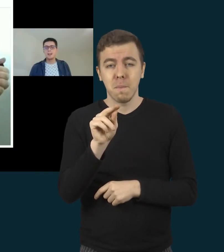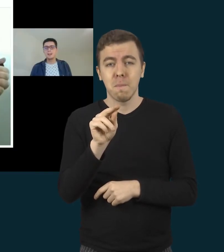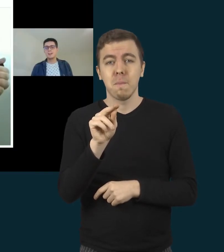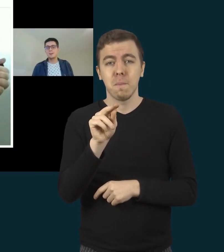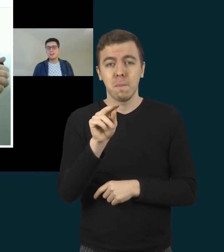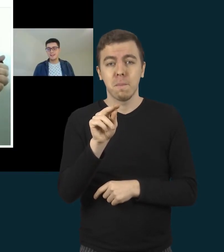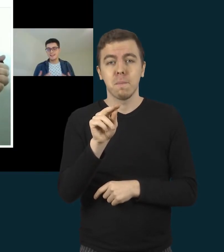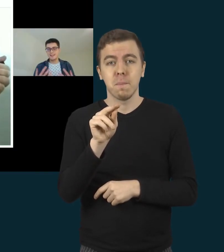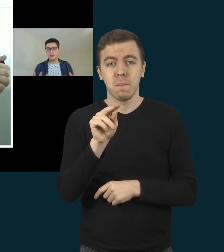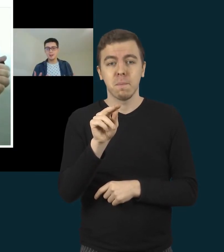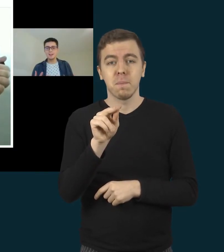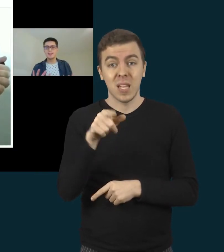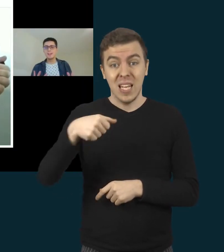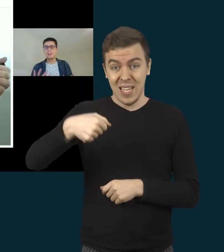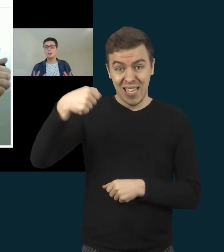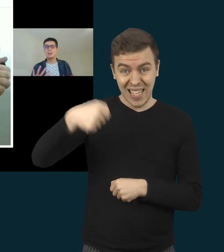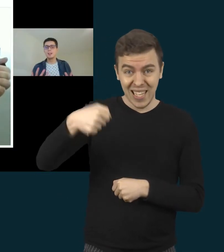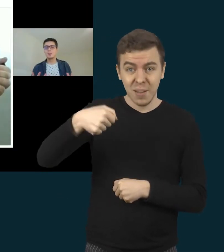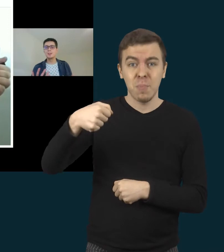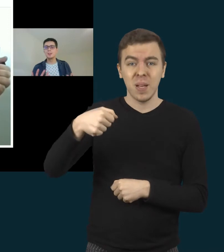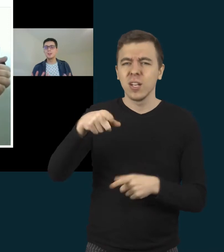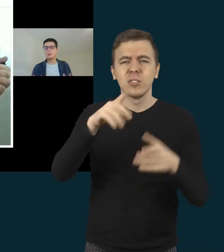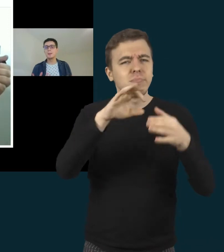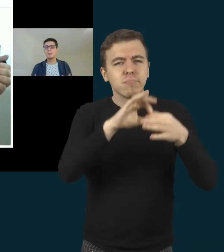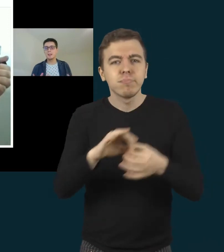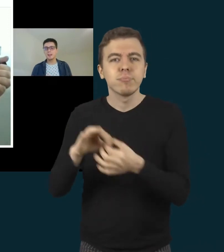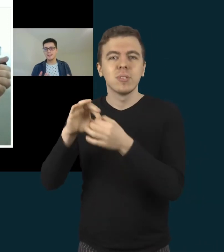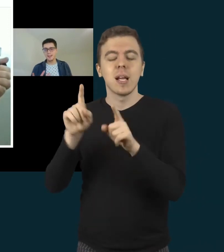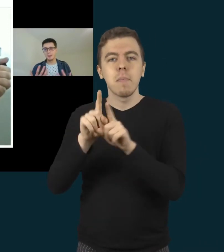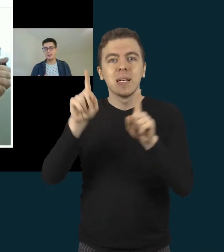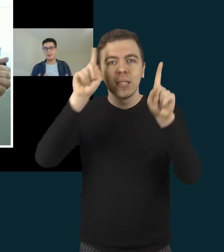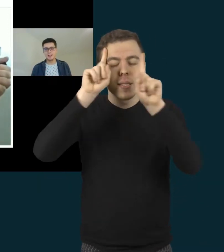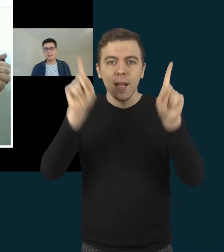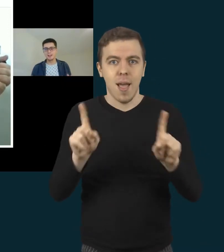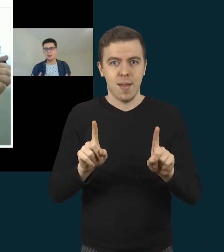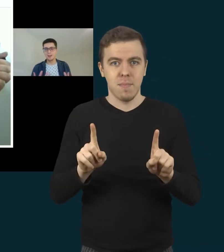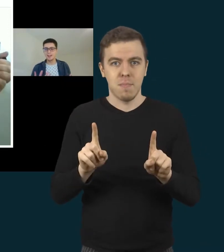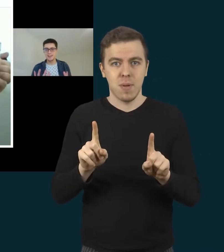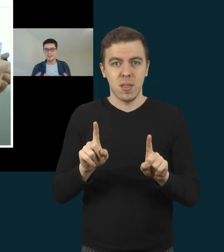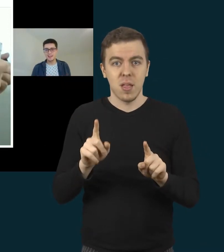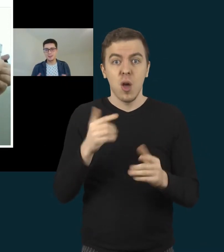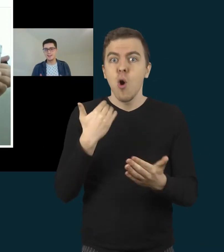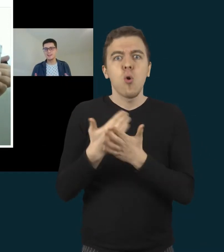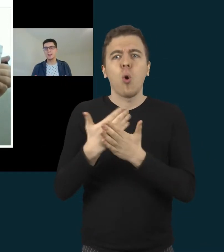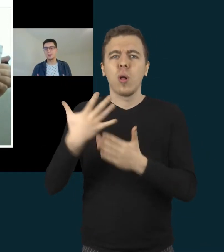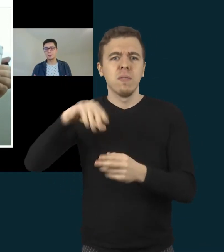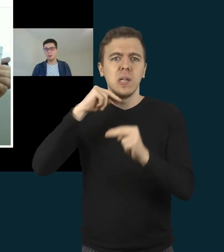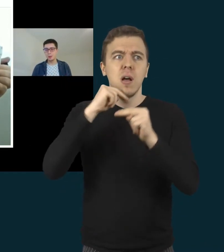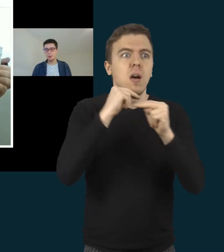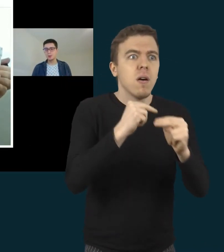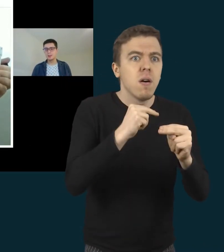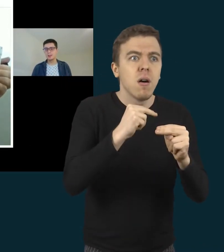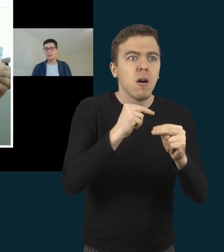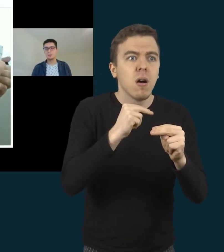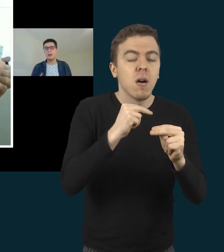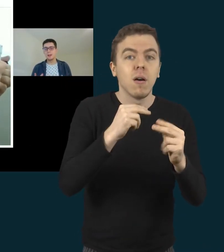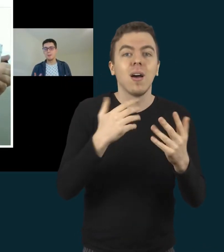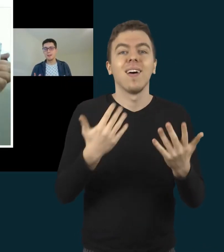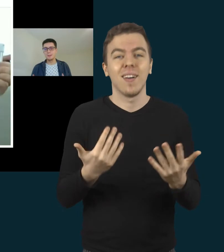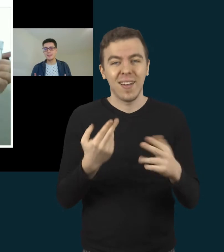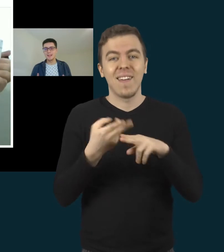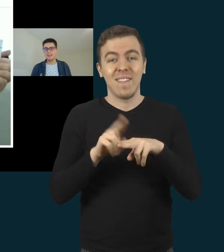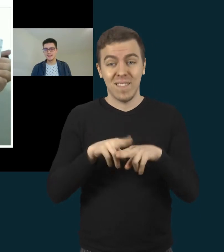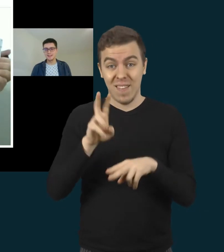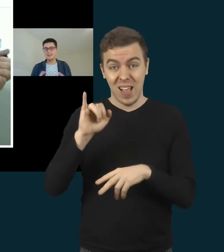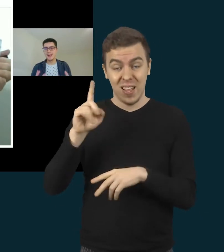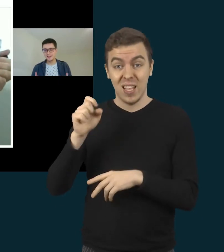tai tas kiberas yra susijęs su tam tikras taigmena, kad kodėl tas dėmesys irgi sukausto, kad kaip Vaido